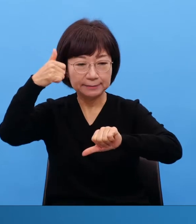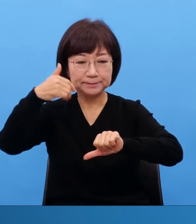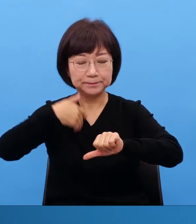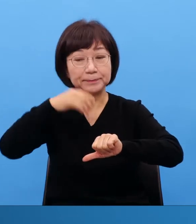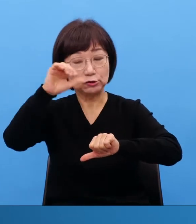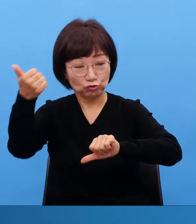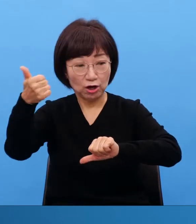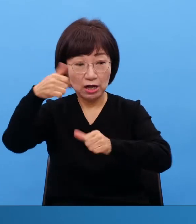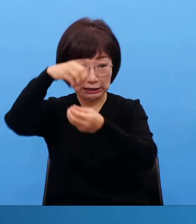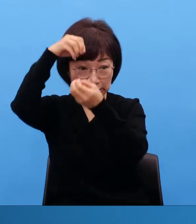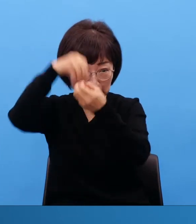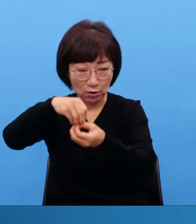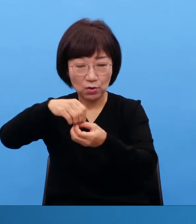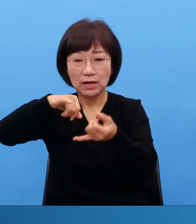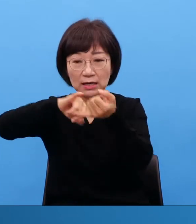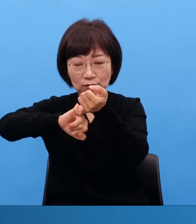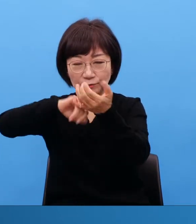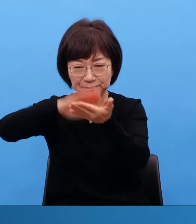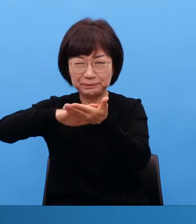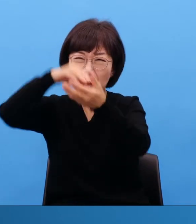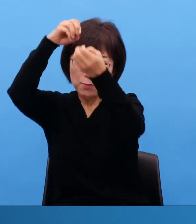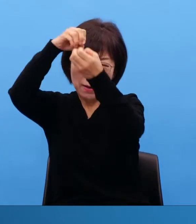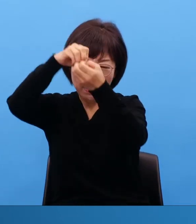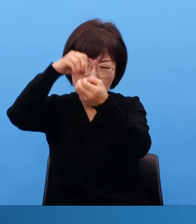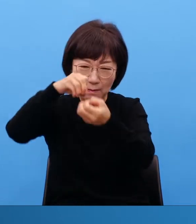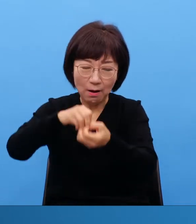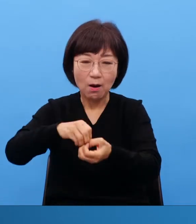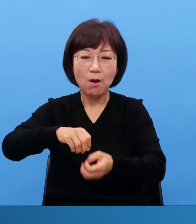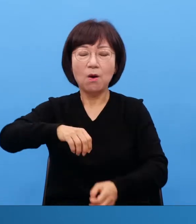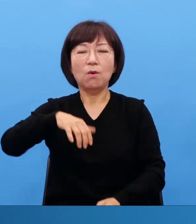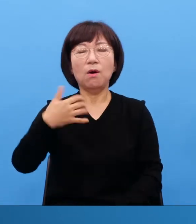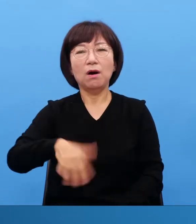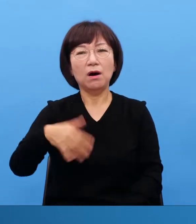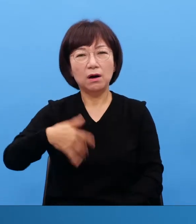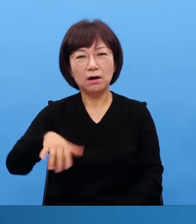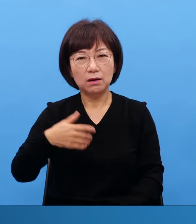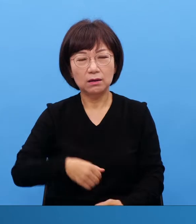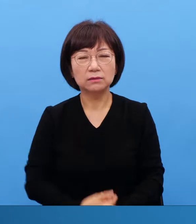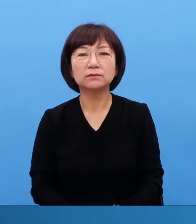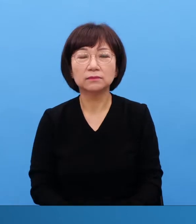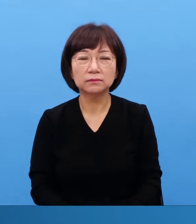so many trials and yet these people they build these temples and then they pass it down